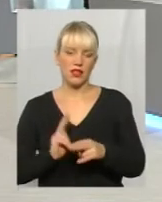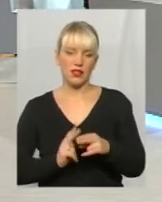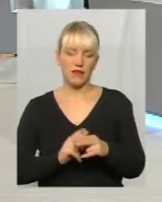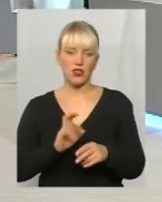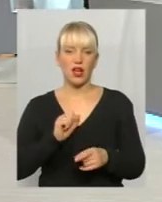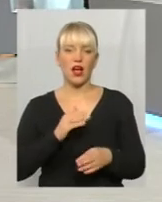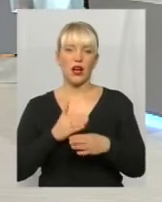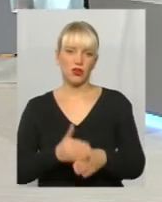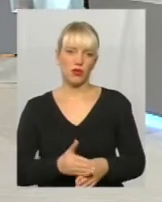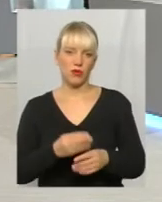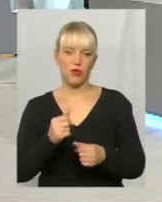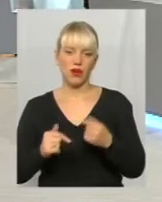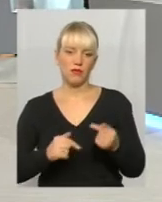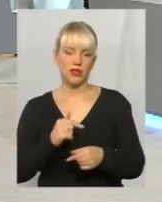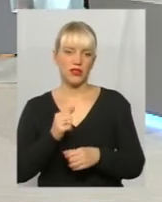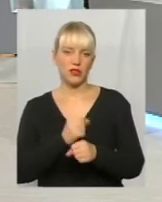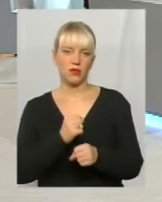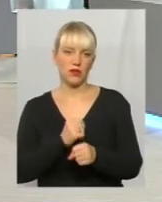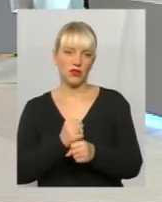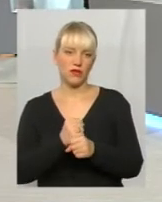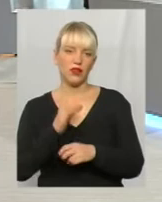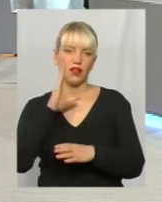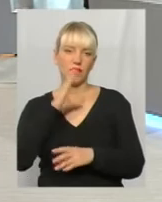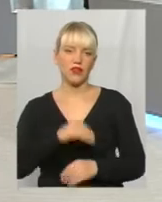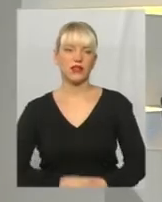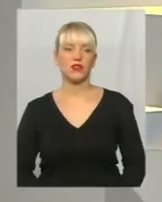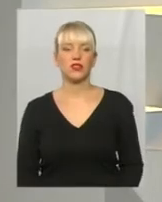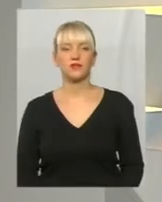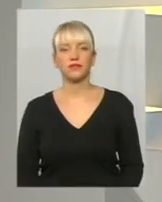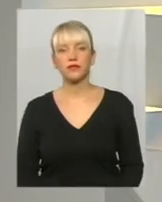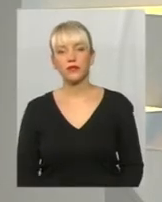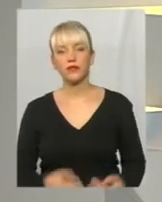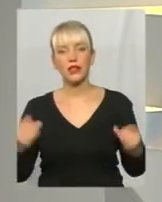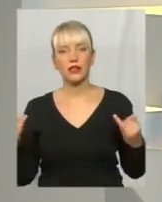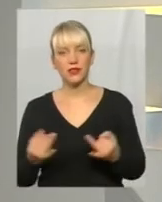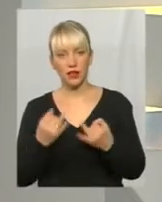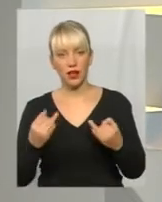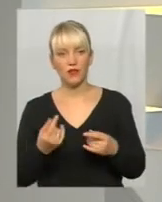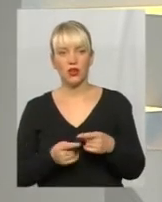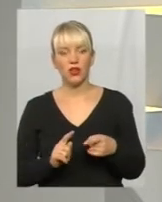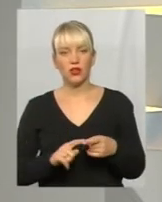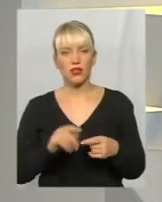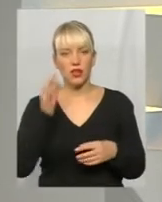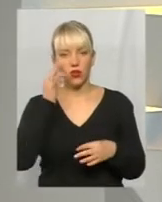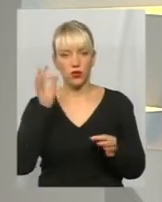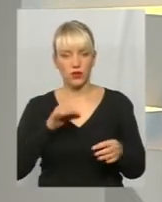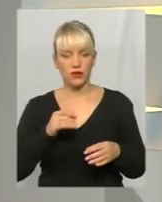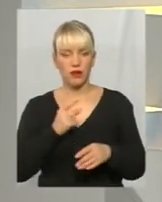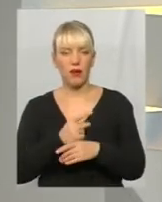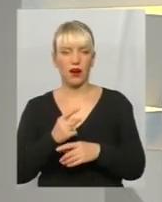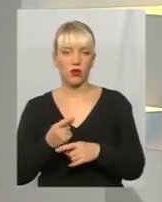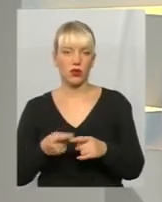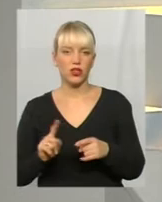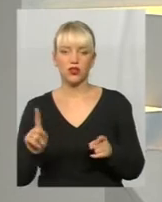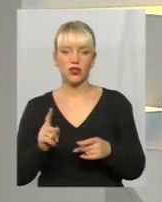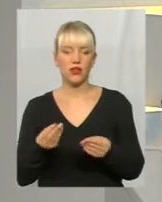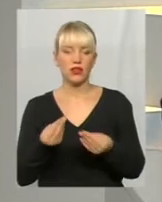допомагає бізнесу працювати ефективніше. Тоді дуже цікаво, все ж таки, оцей досвід мораторії, що він